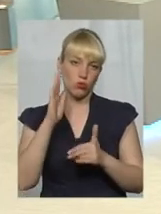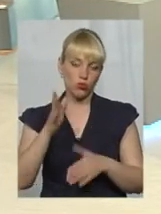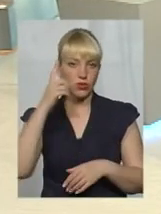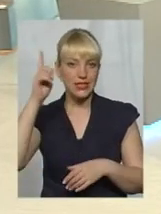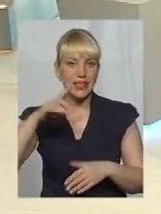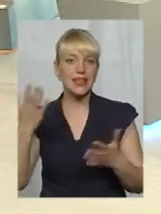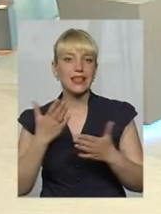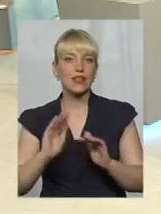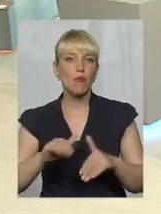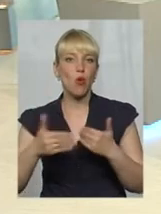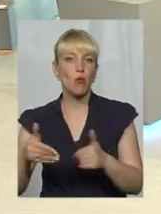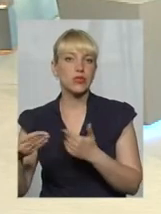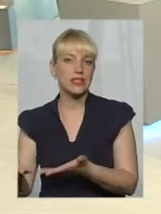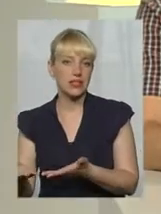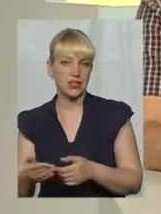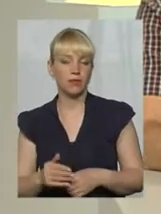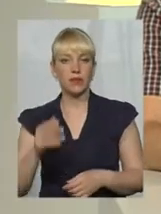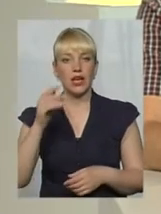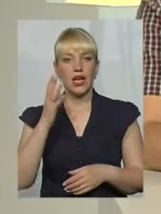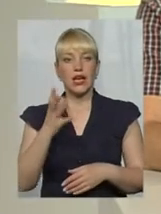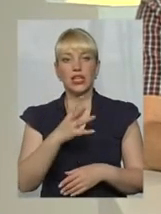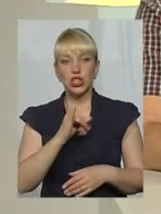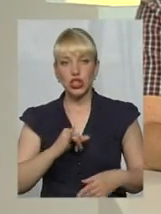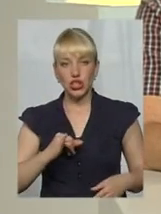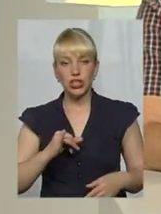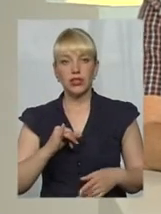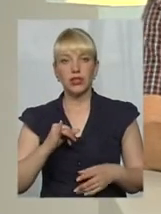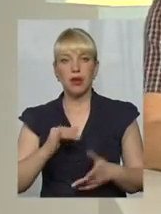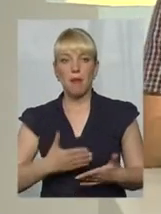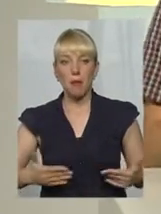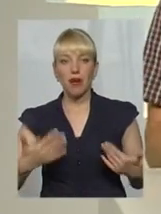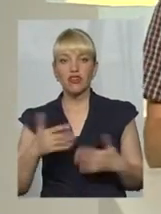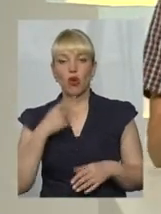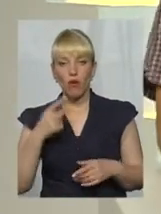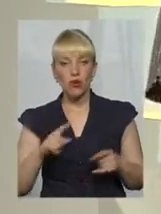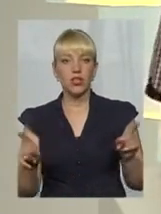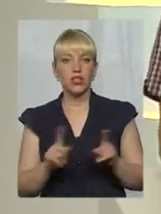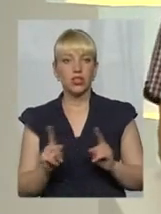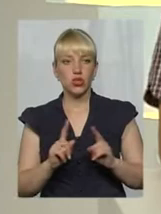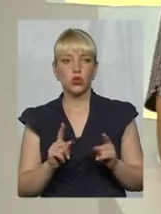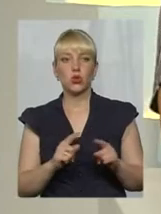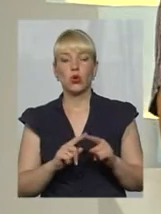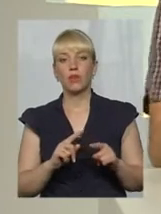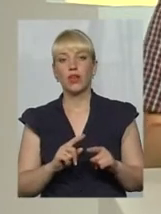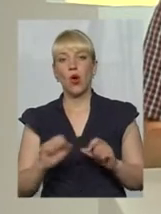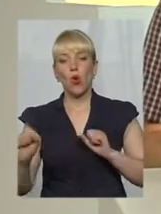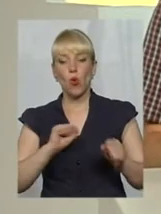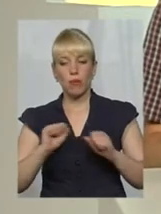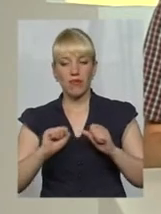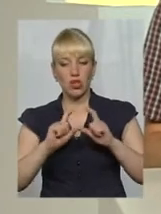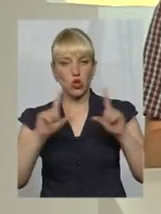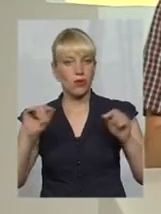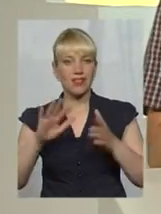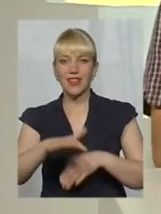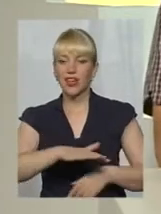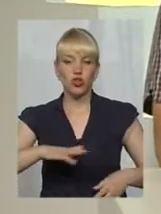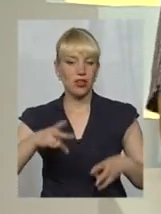Ось, я зрозумію. Ну, і ще вже про це говорили, що управлячі компанії не матимуть територіального закріплення, так?